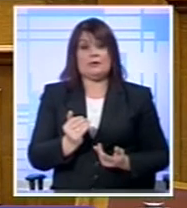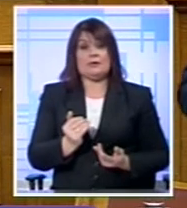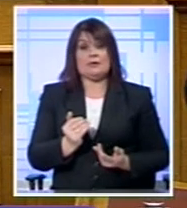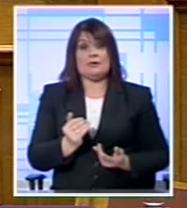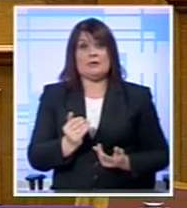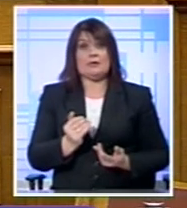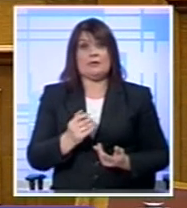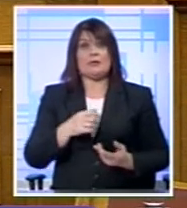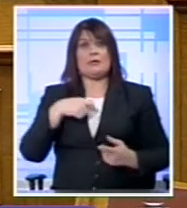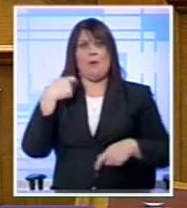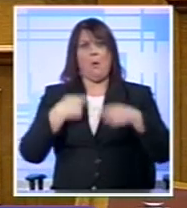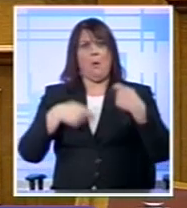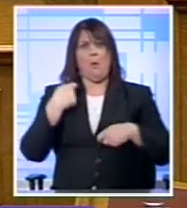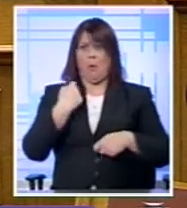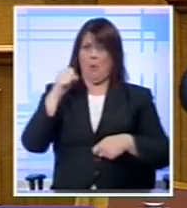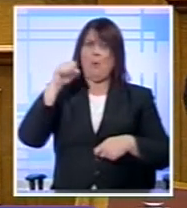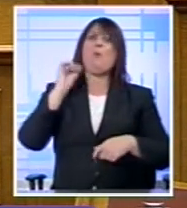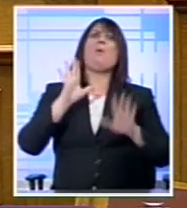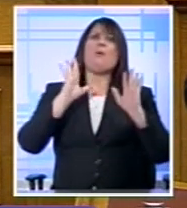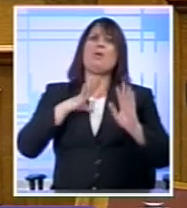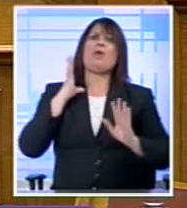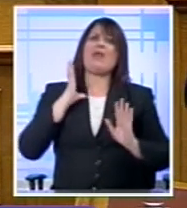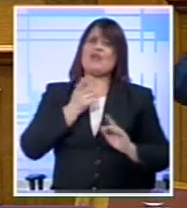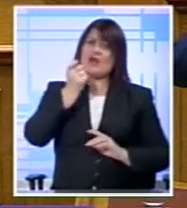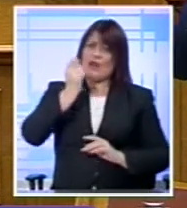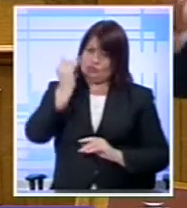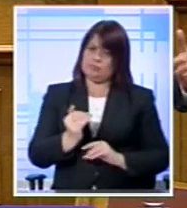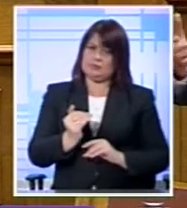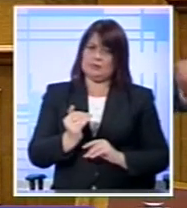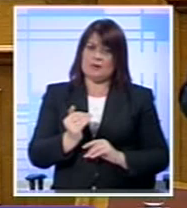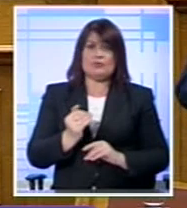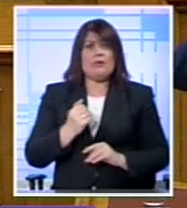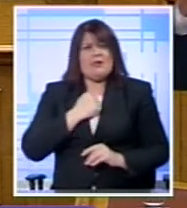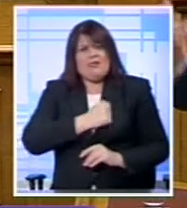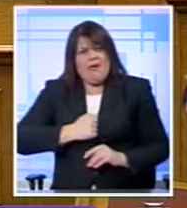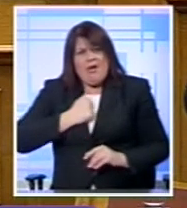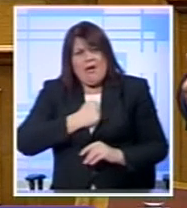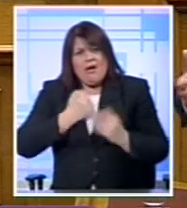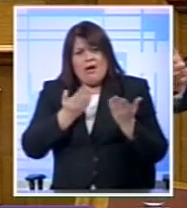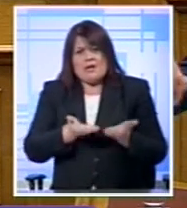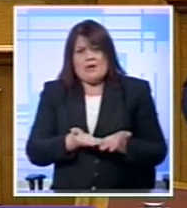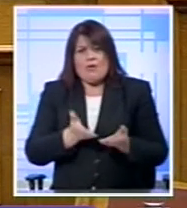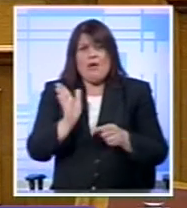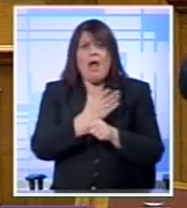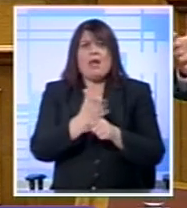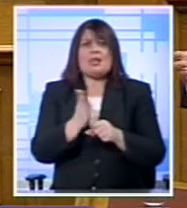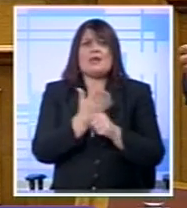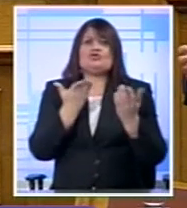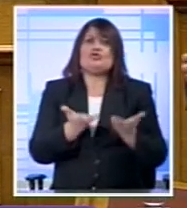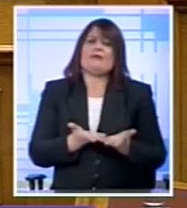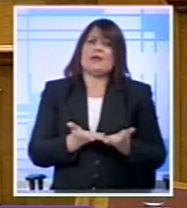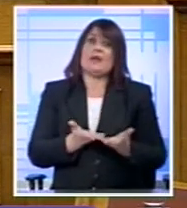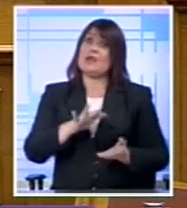αντίδραση αρνητική για αυτό Γιατί υπόθηκε ότι αυτό είναι τραγικό Ότι αυτό είναι καταστροφή Για κάποιους